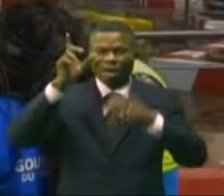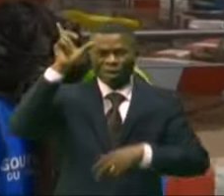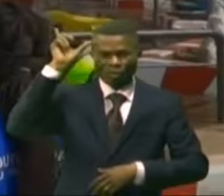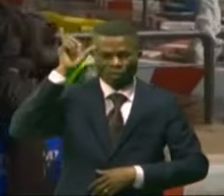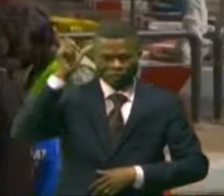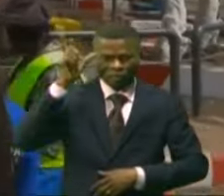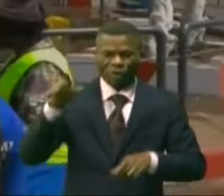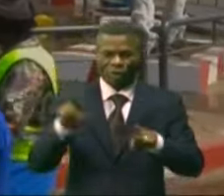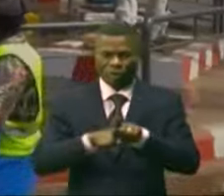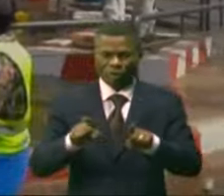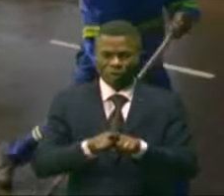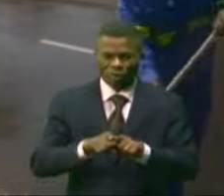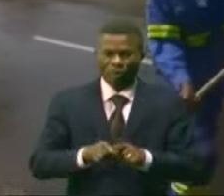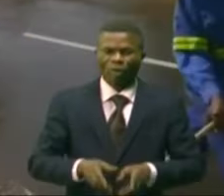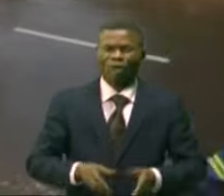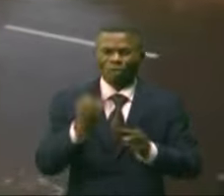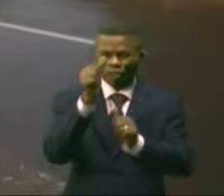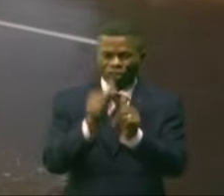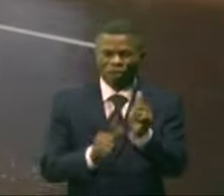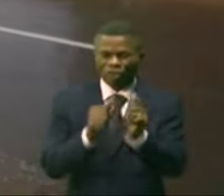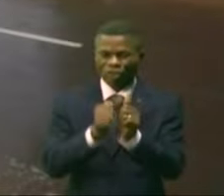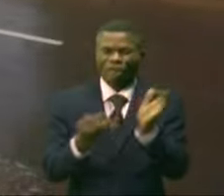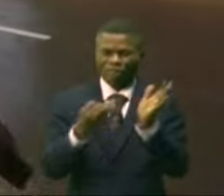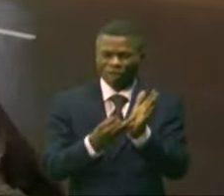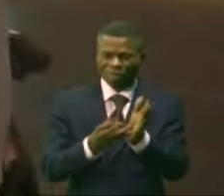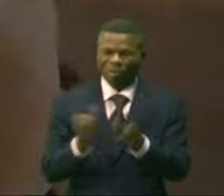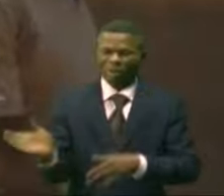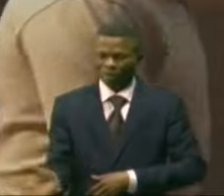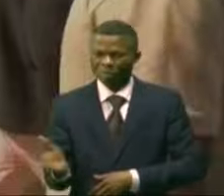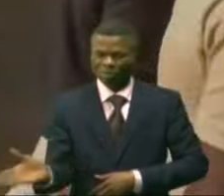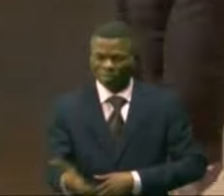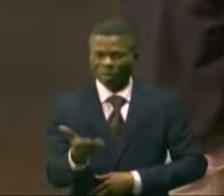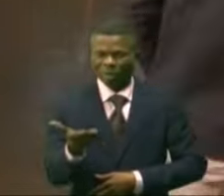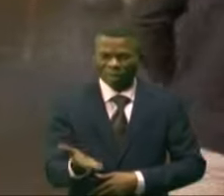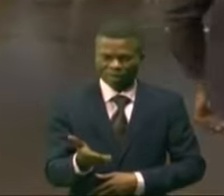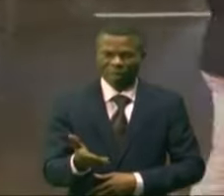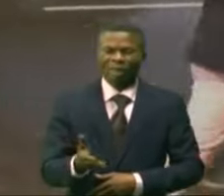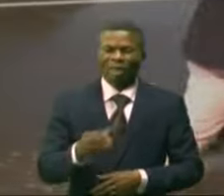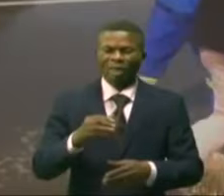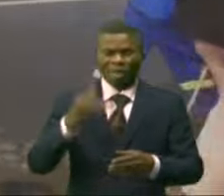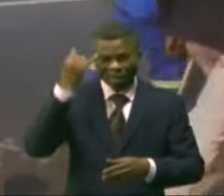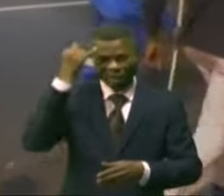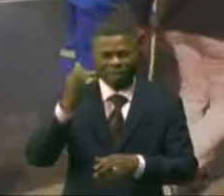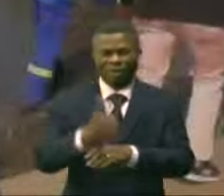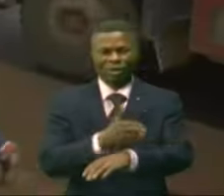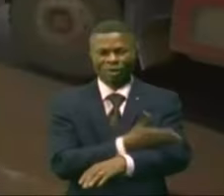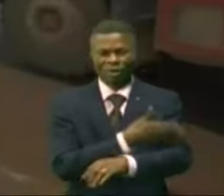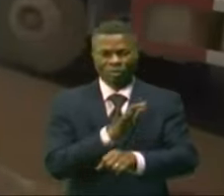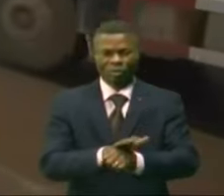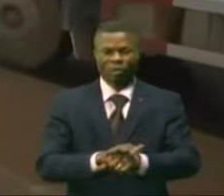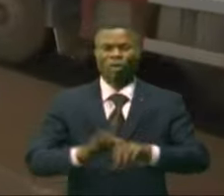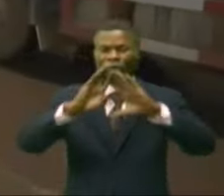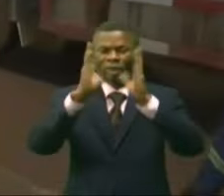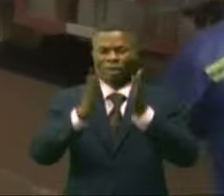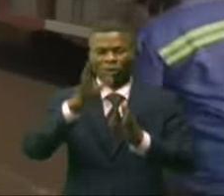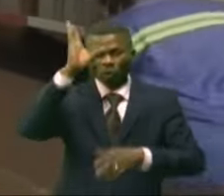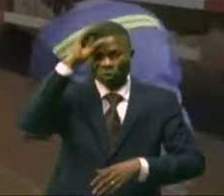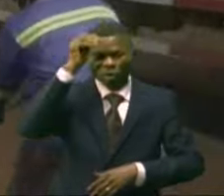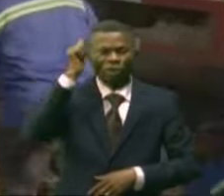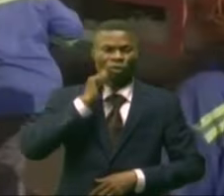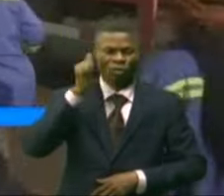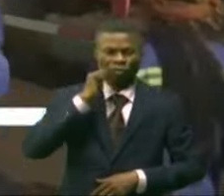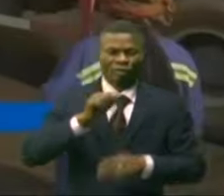comme chaque dimanche. Cette démarche prend de plus en plus de l'ampleur à Lubumbashi. Les louchois et les louchois premiers